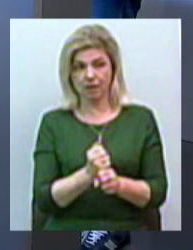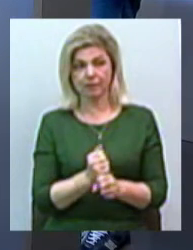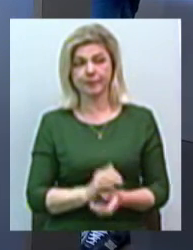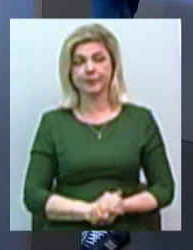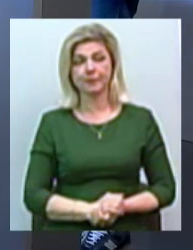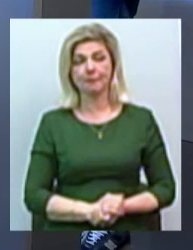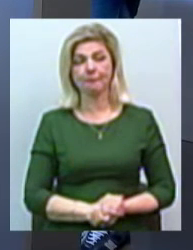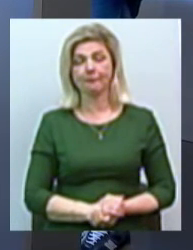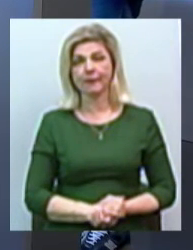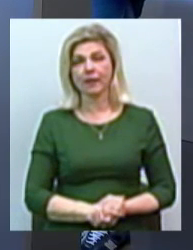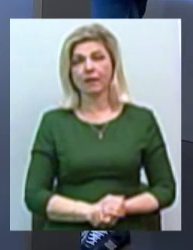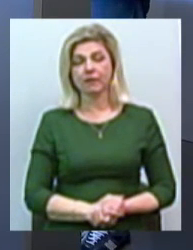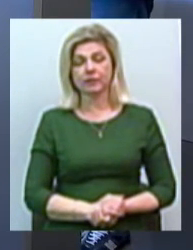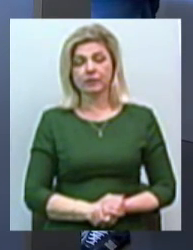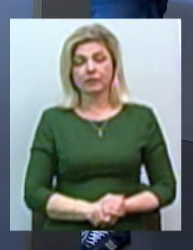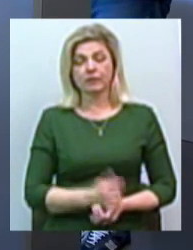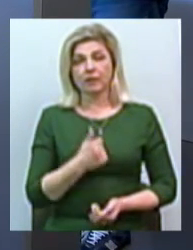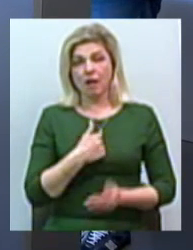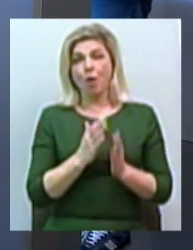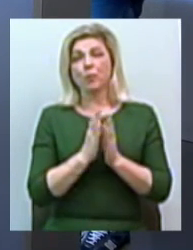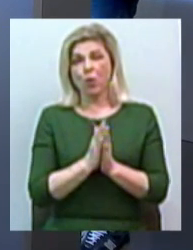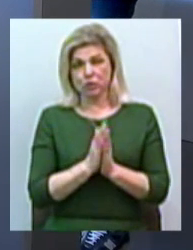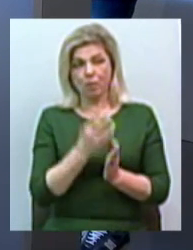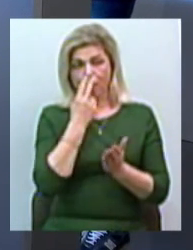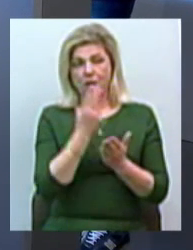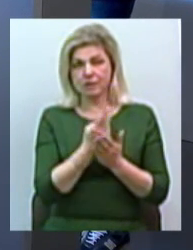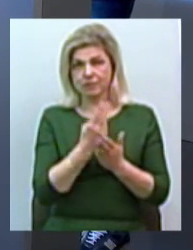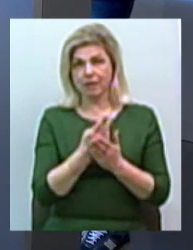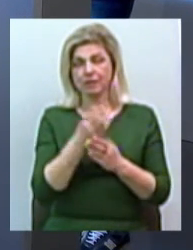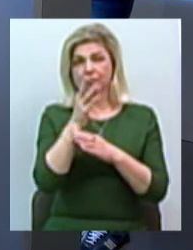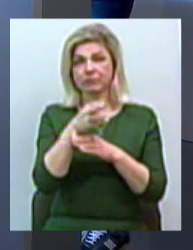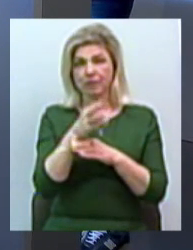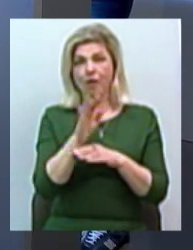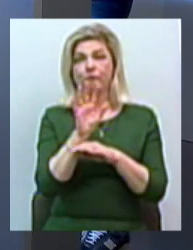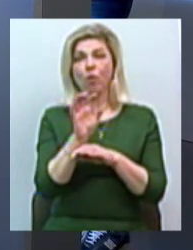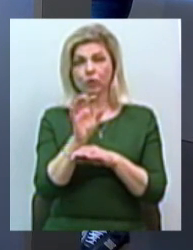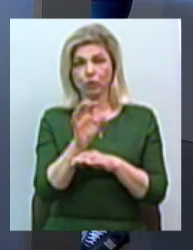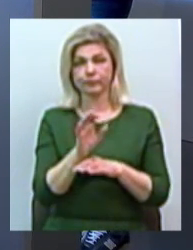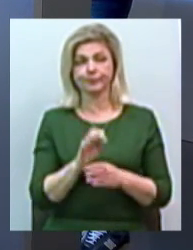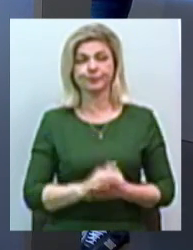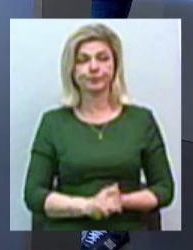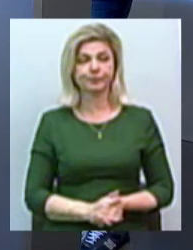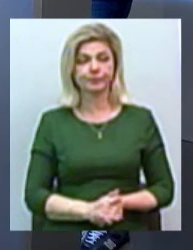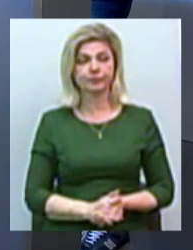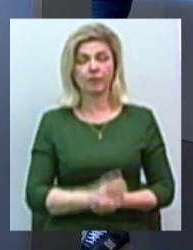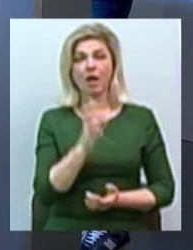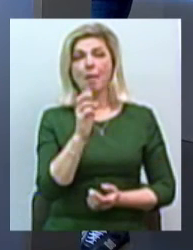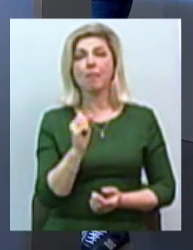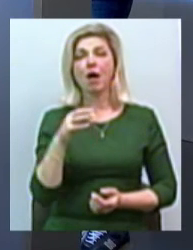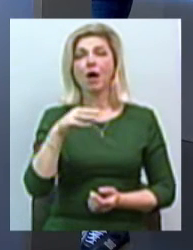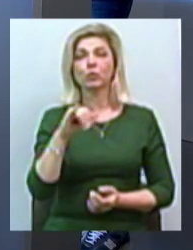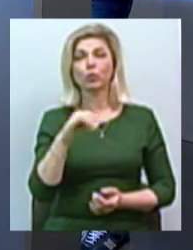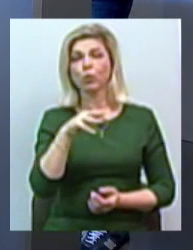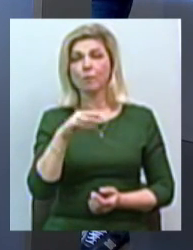до цієї частини. вони прийняли рішення, у них получився відповідальний результат. Я на плазму фото відповідні. Отже, Батумі, ви